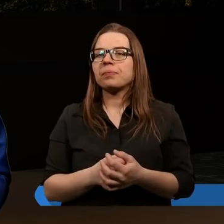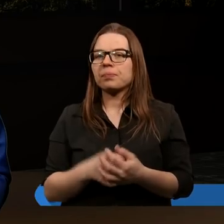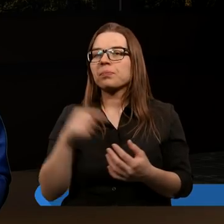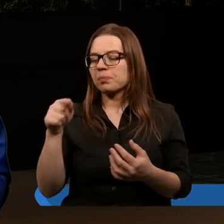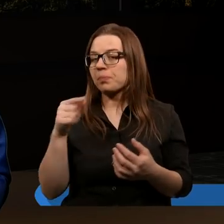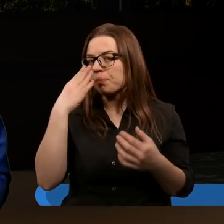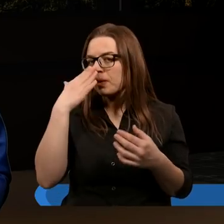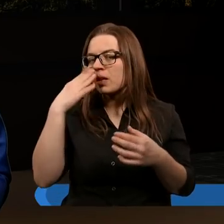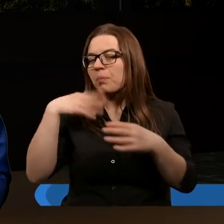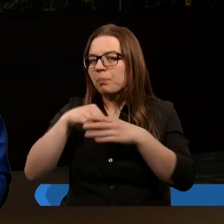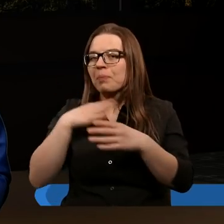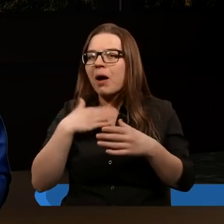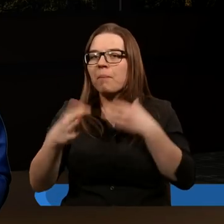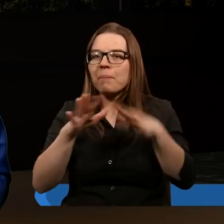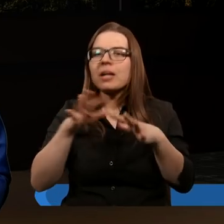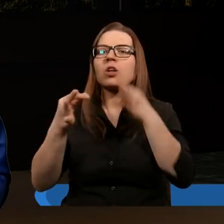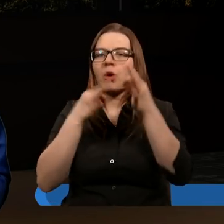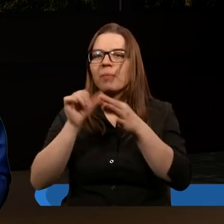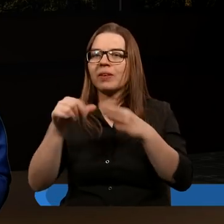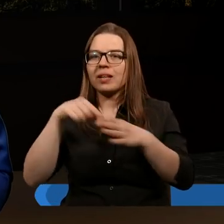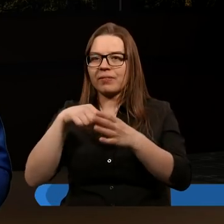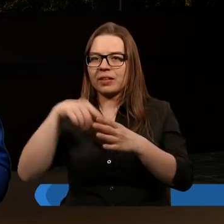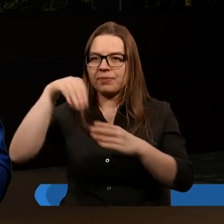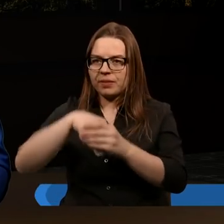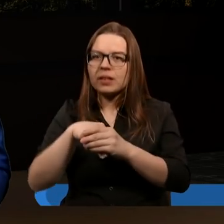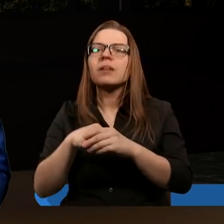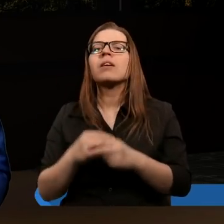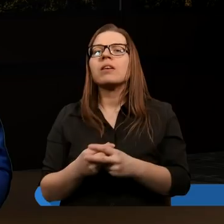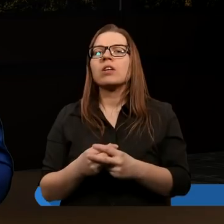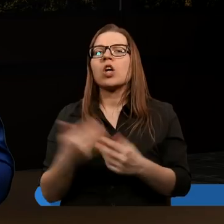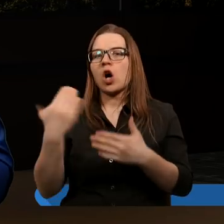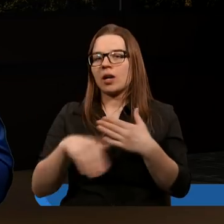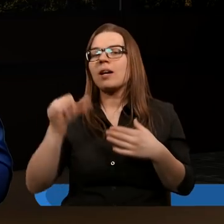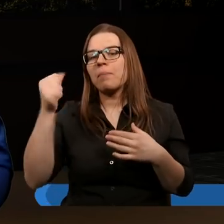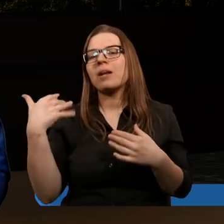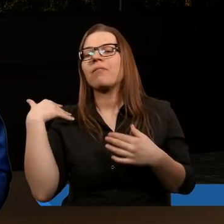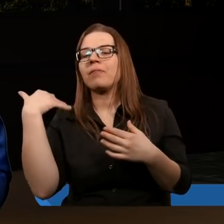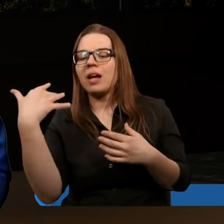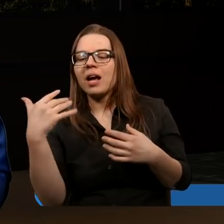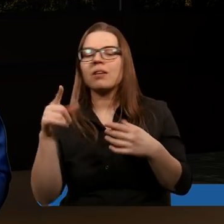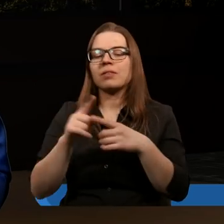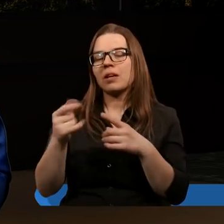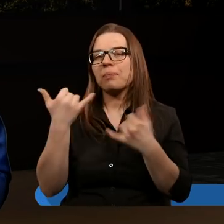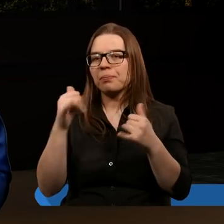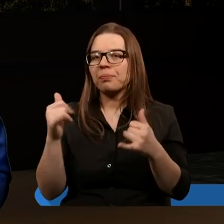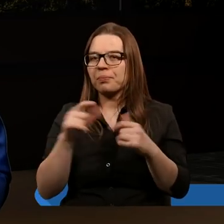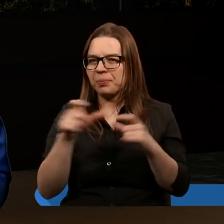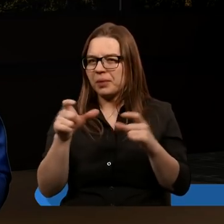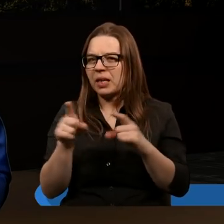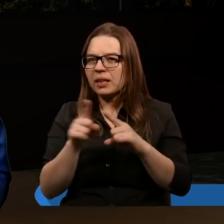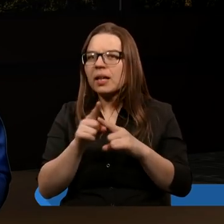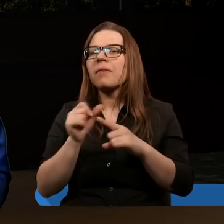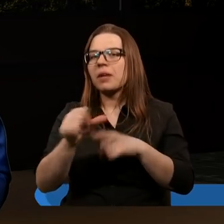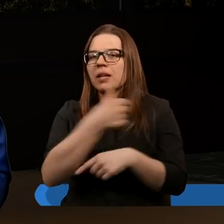co miało miejsce właśnie dokładnie rozpoczynając od końca I wieku i te pierwsze wieki właśnie